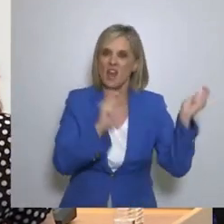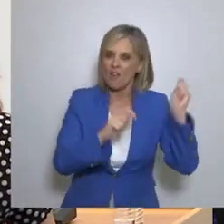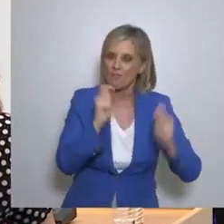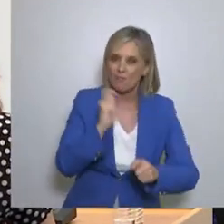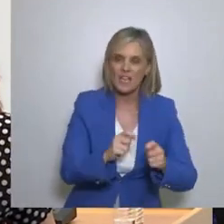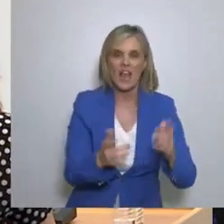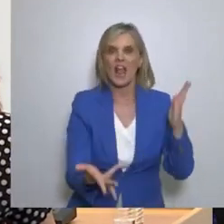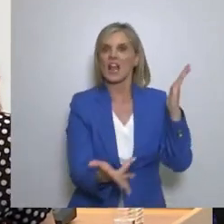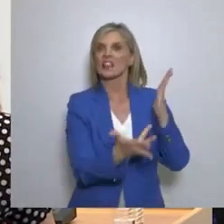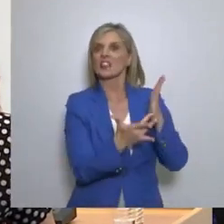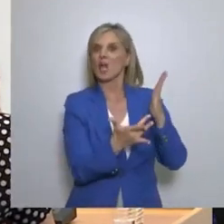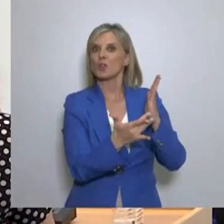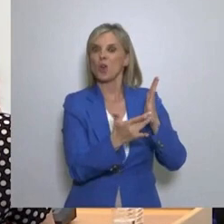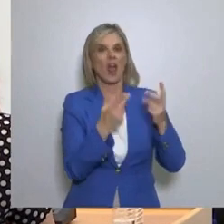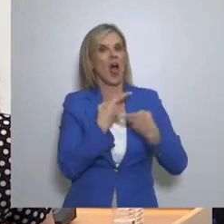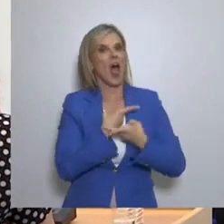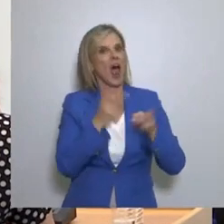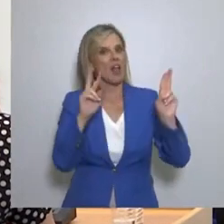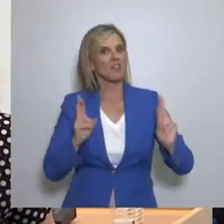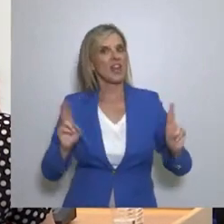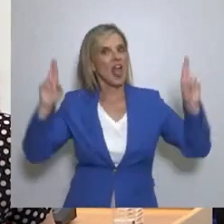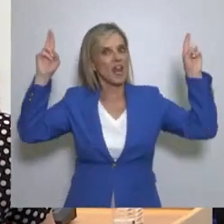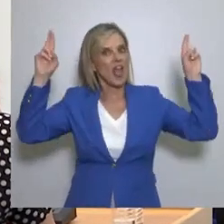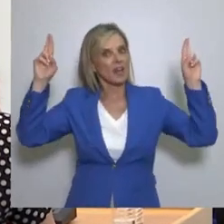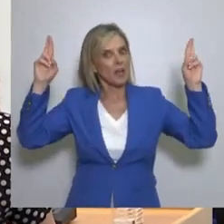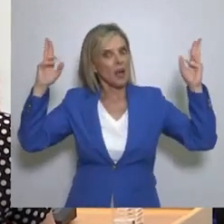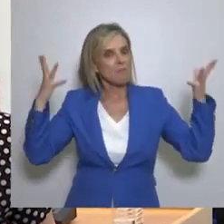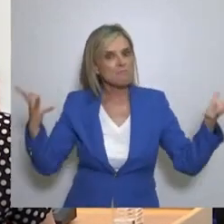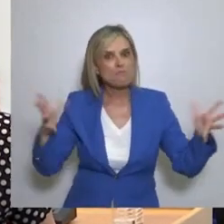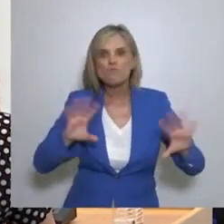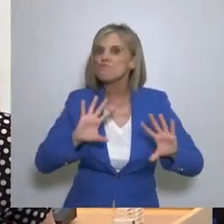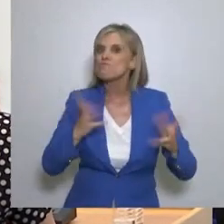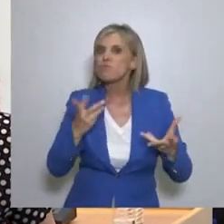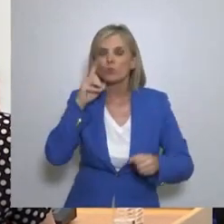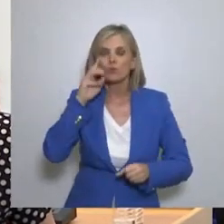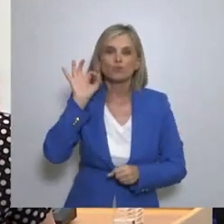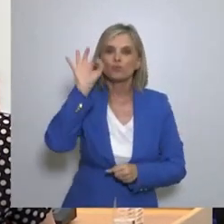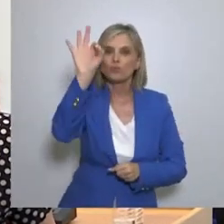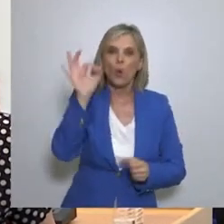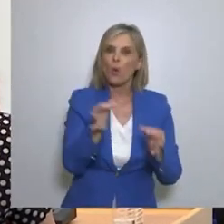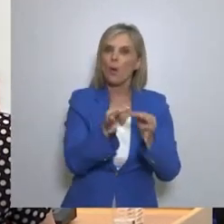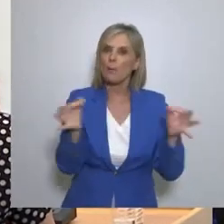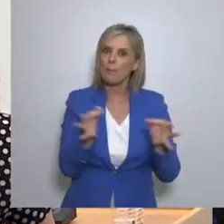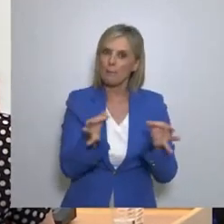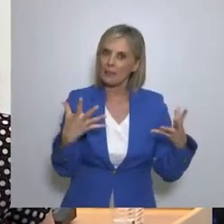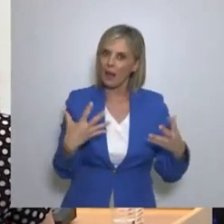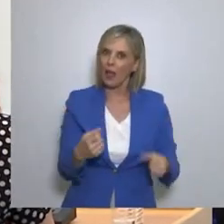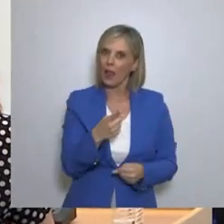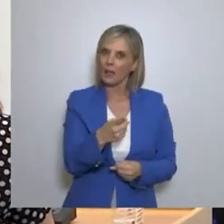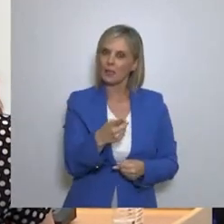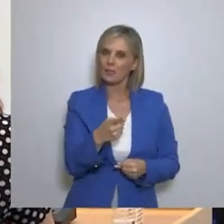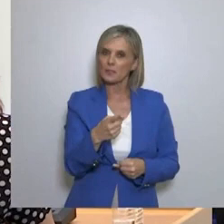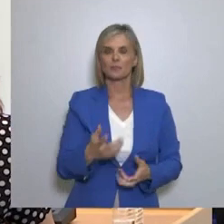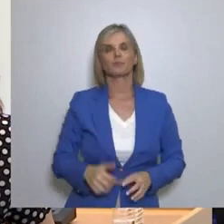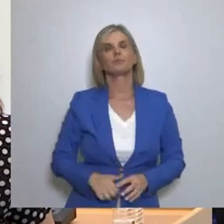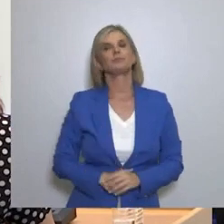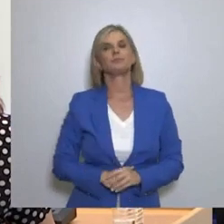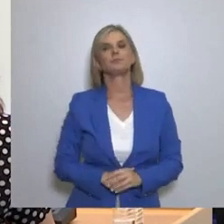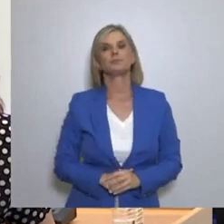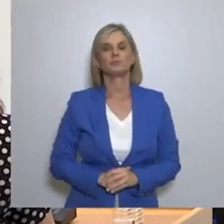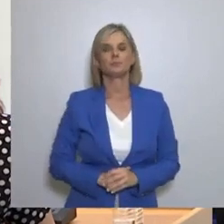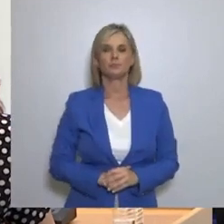τεχνολογία Και αυλαβή, ελεύθερη ενέργεια Σε όλους τους τομείς Πώς κοπεύετε να το κάνετε αυτό Το λόγο έχει ο κύριος Πλόσκας